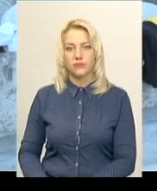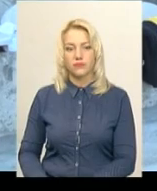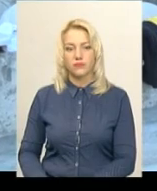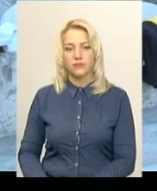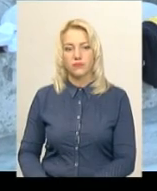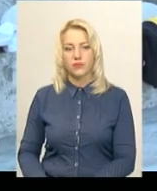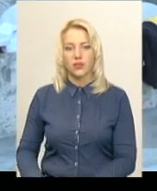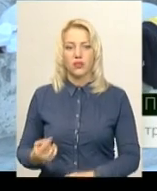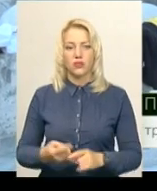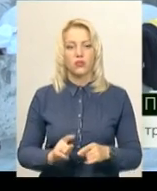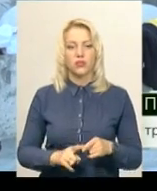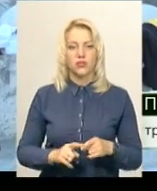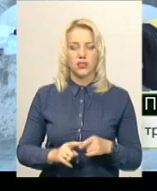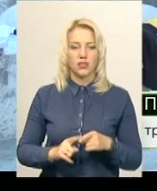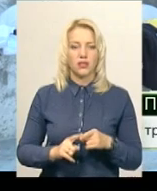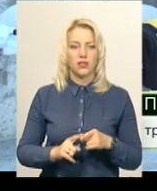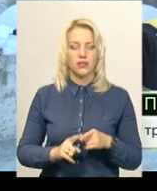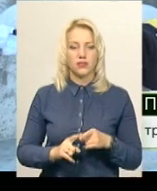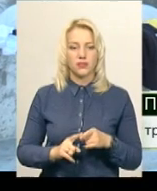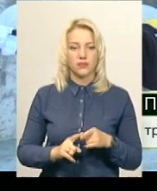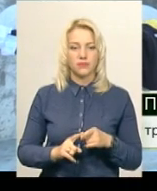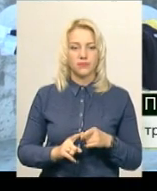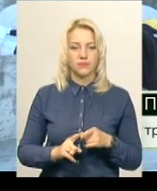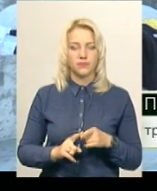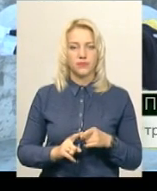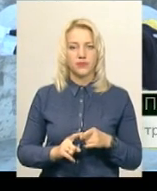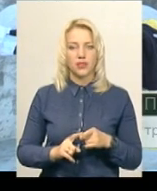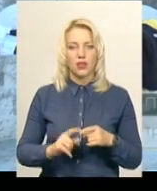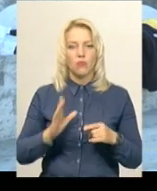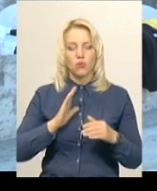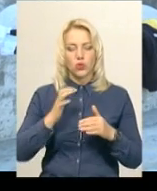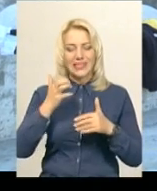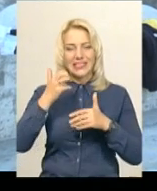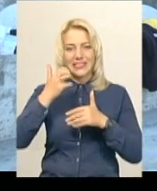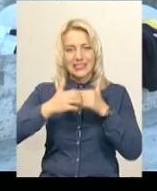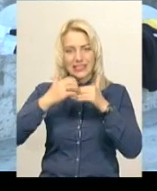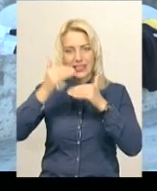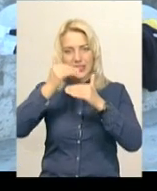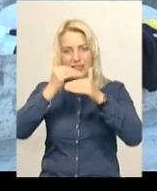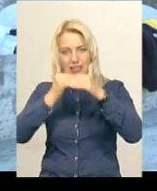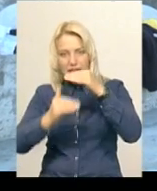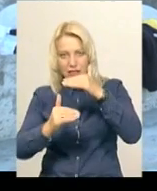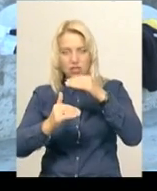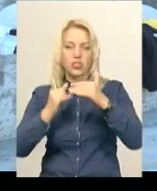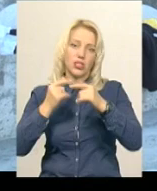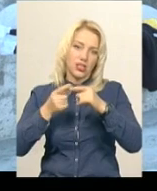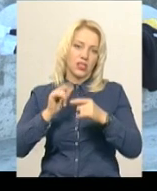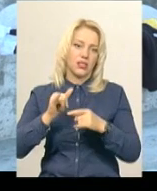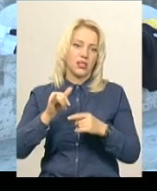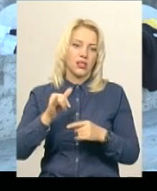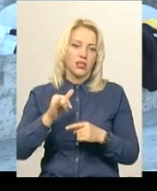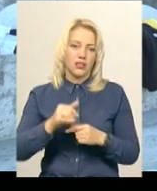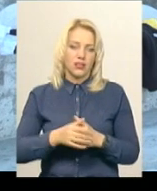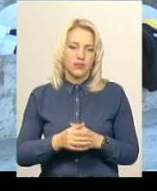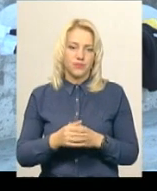До цієї гри ми були чуть-чуть нижчі середини турнірної таблиці, були завдання, звісно, вигравати, так як на кожну гру,